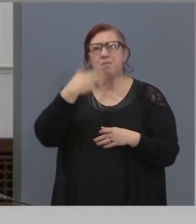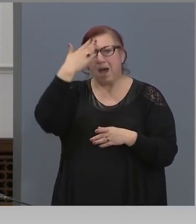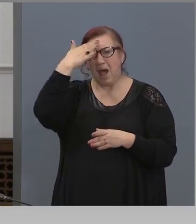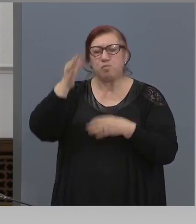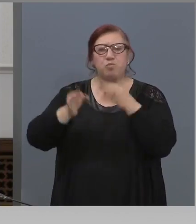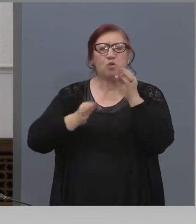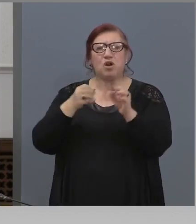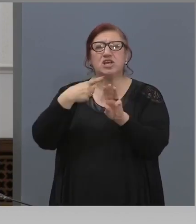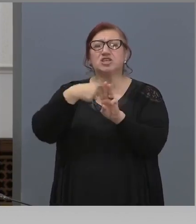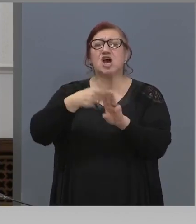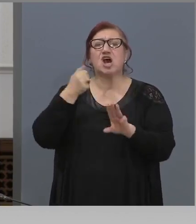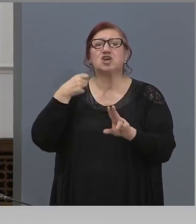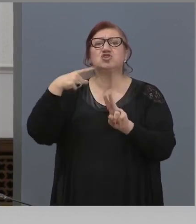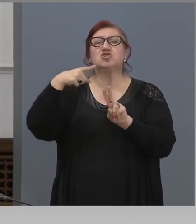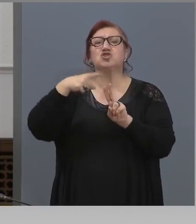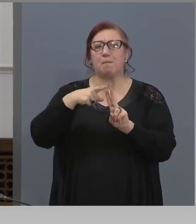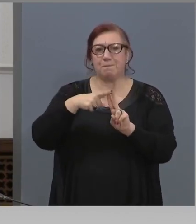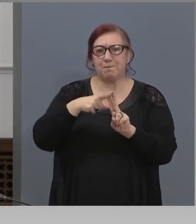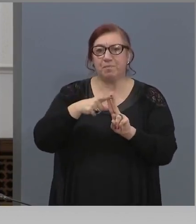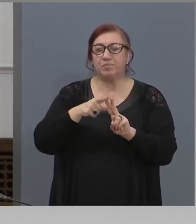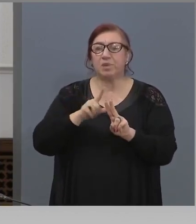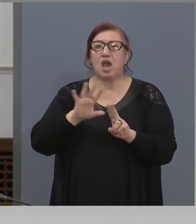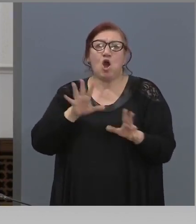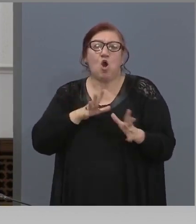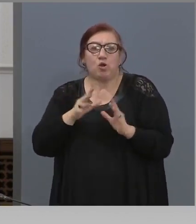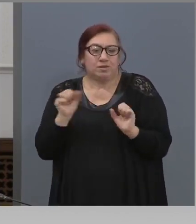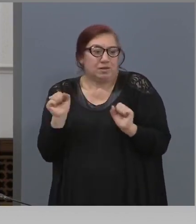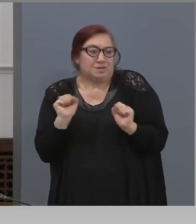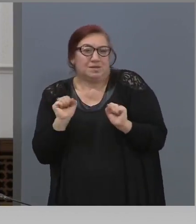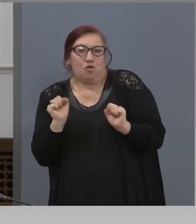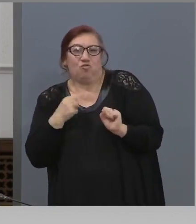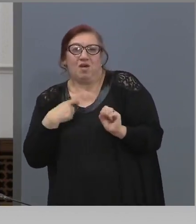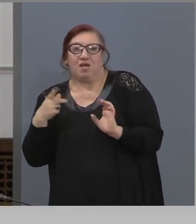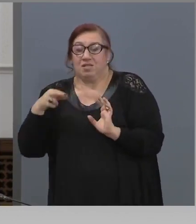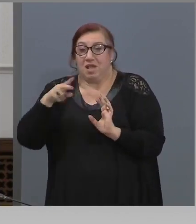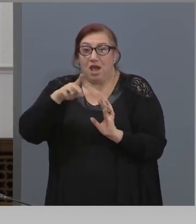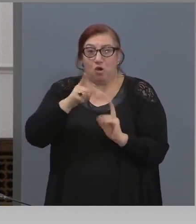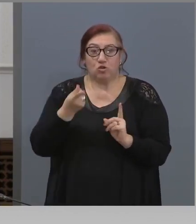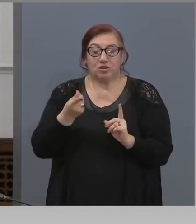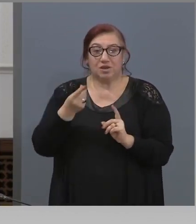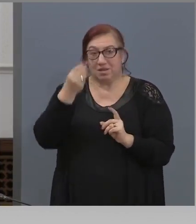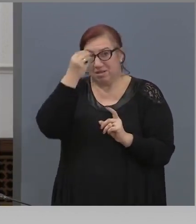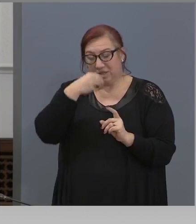защото, че всички тогава... запазено, да не могат... Просто за да чуят.